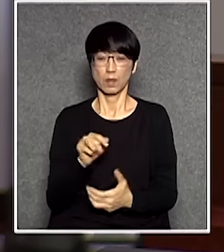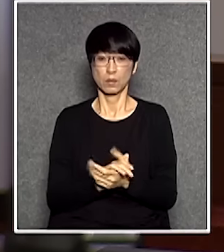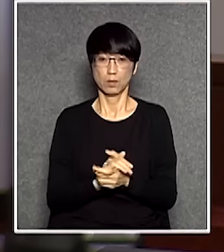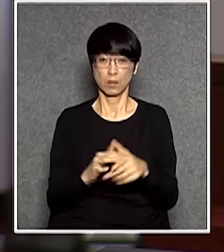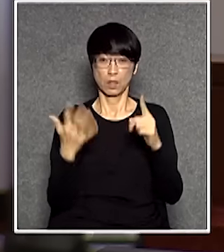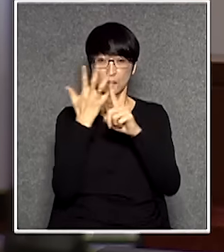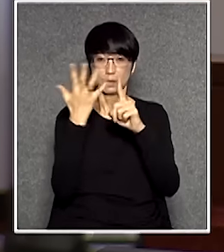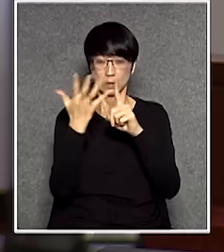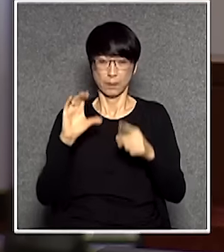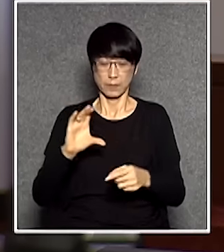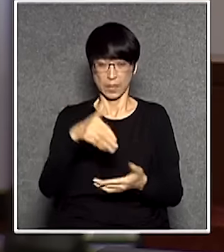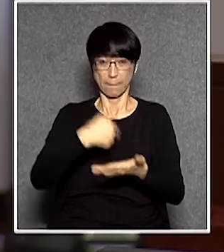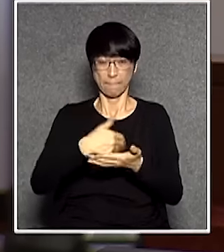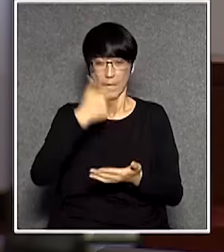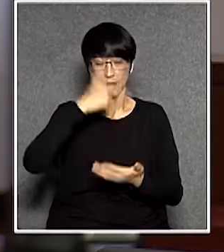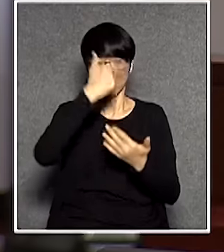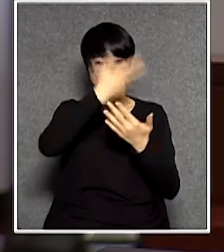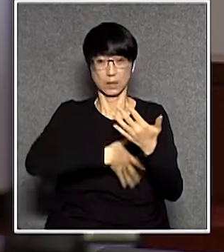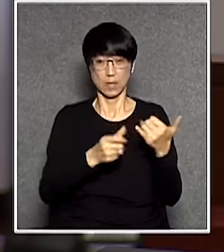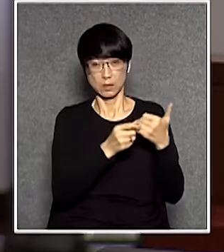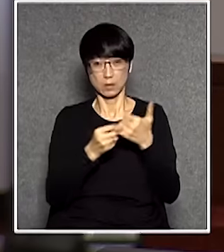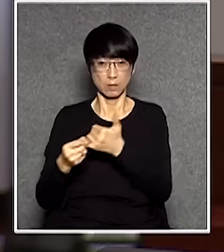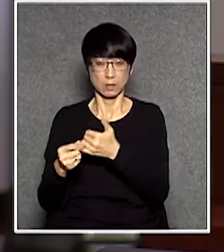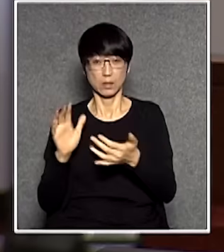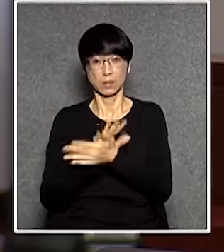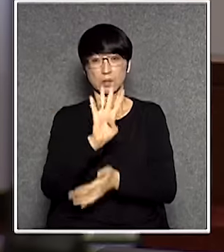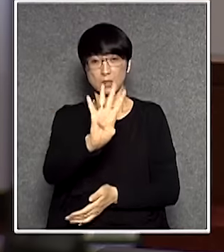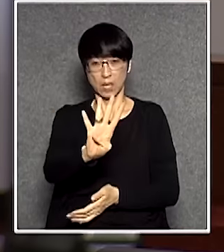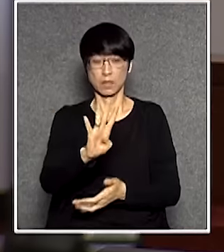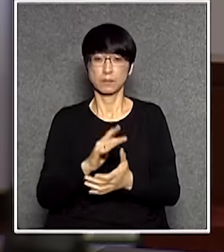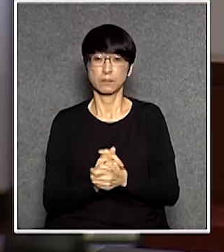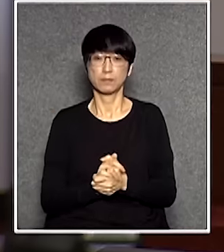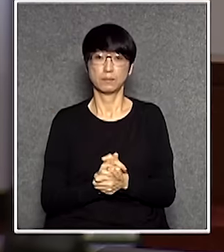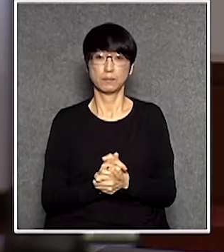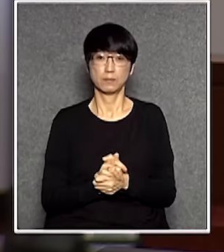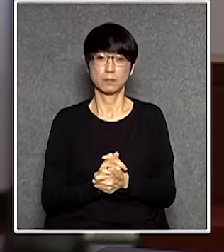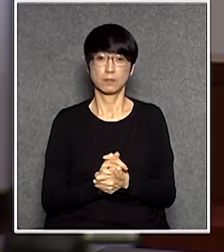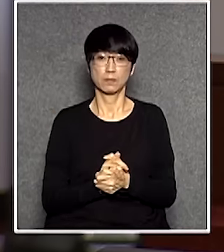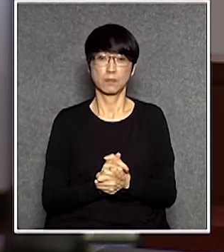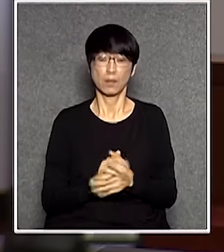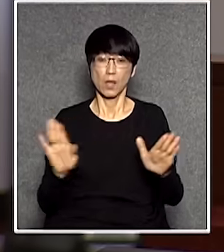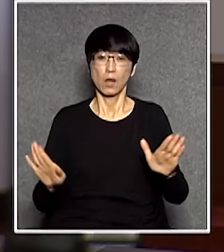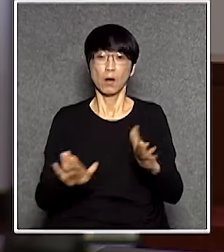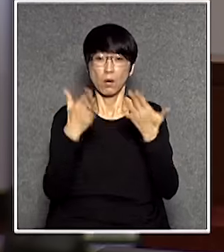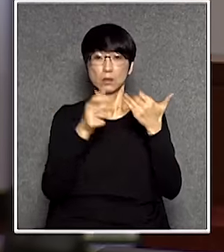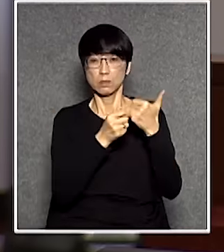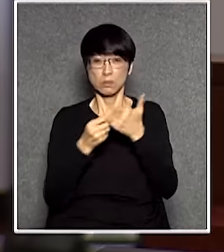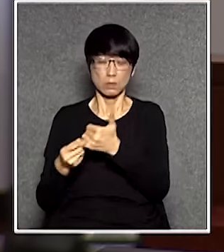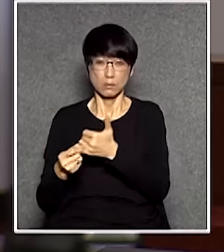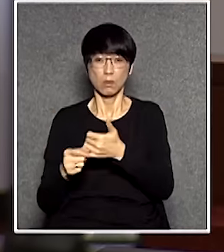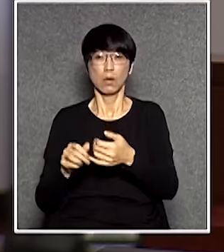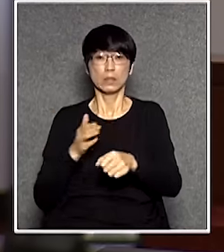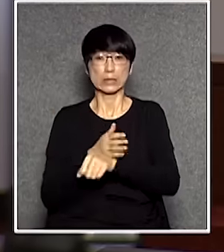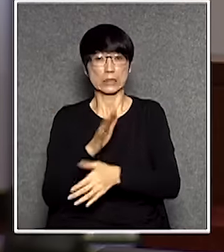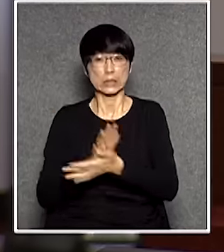扣置的新空管系統那個延伍接近四年延伍啟用是四年是不是很